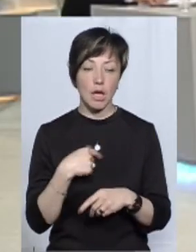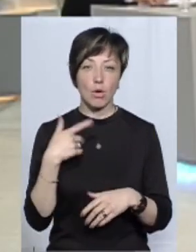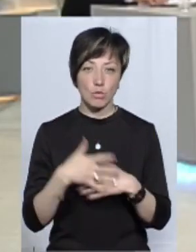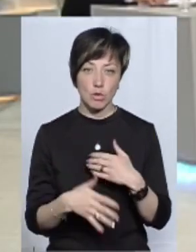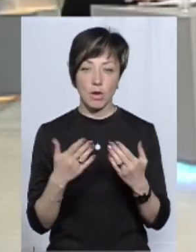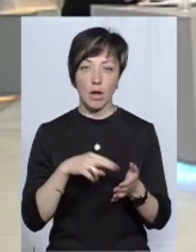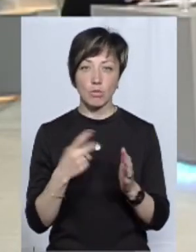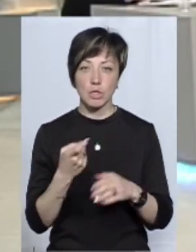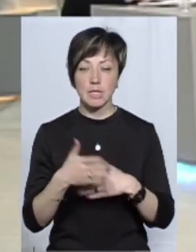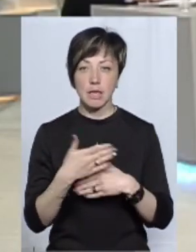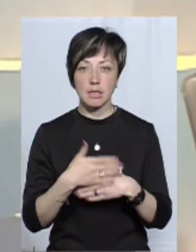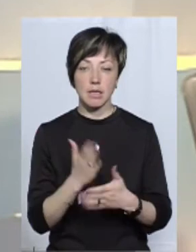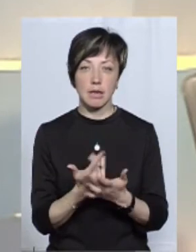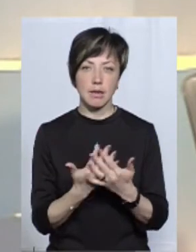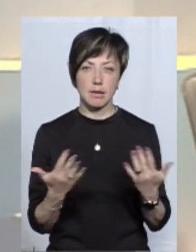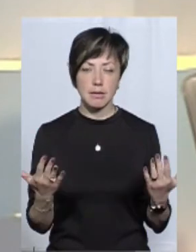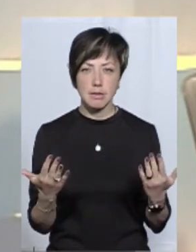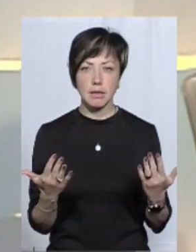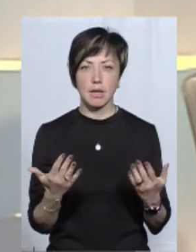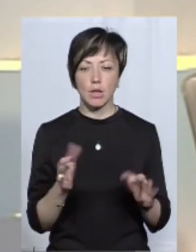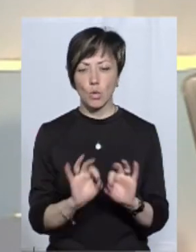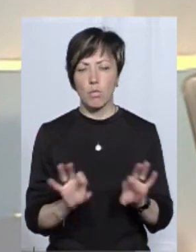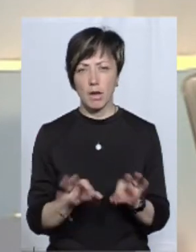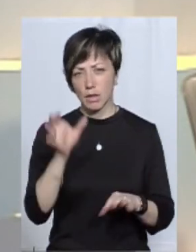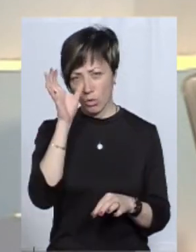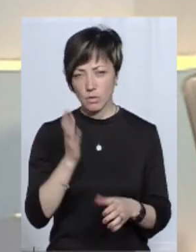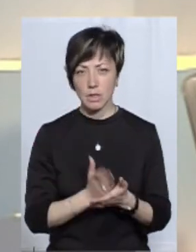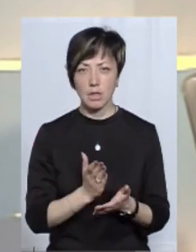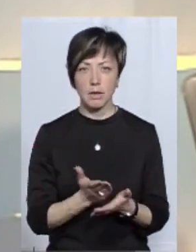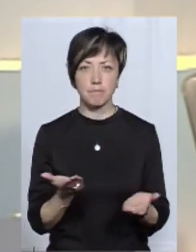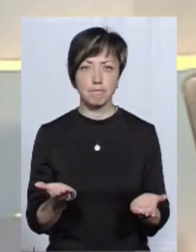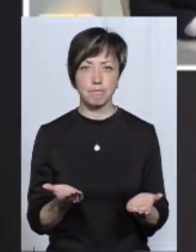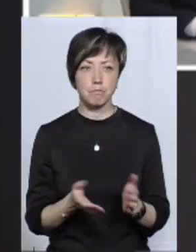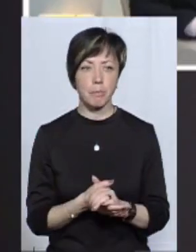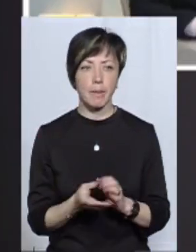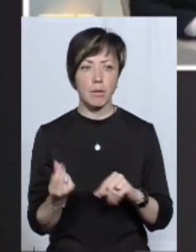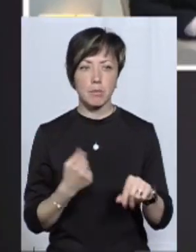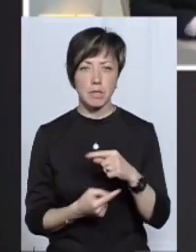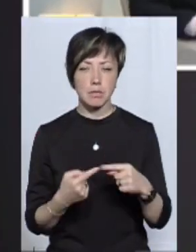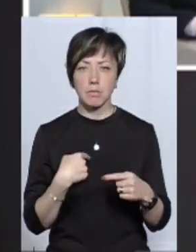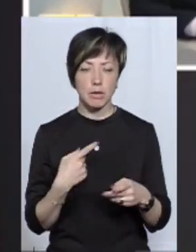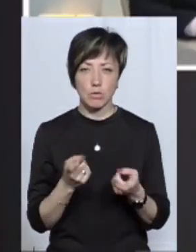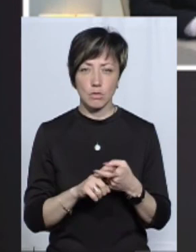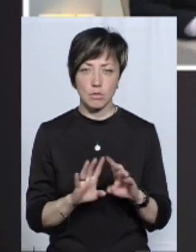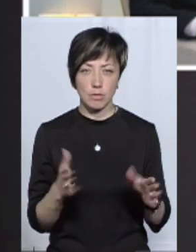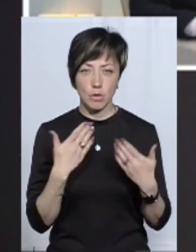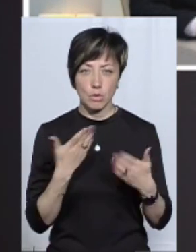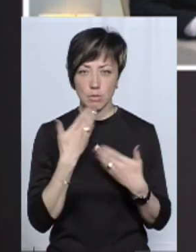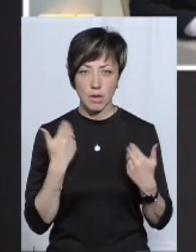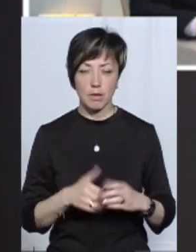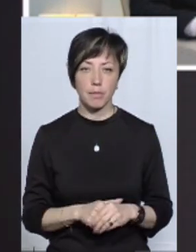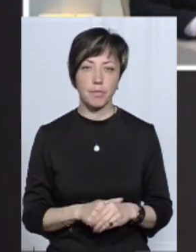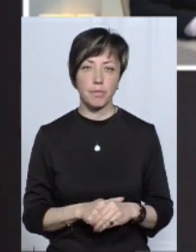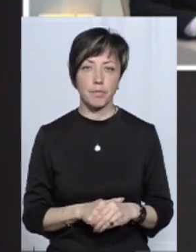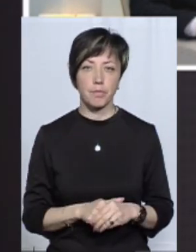Я розумію, що економічний сенс є там різні, тут тлумачення і науковців, і бізнесу ми до цього відношення ніякого не